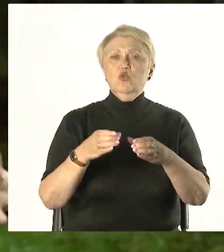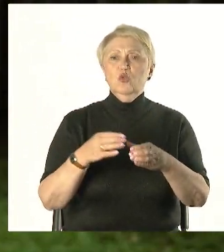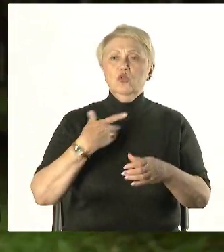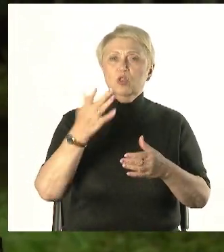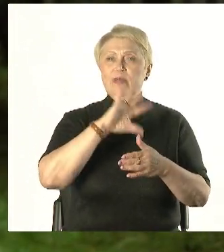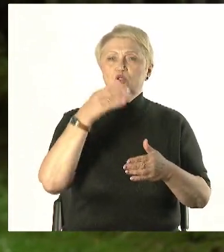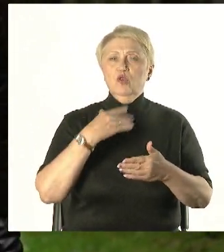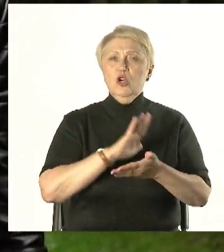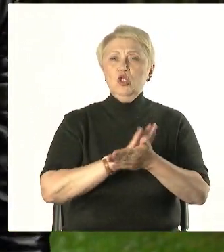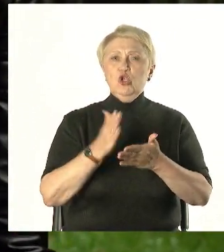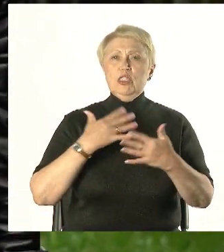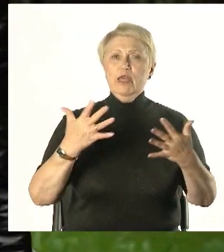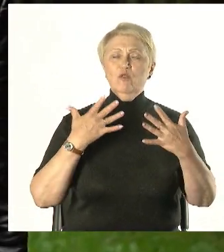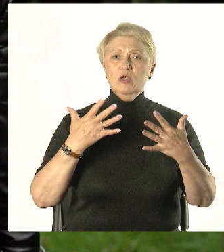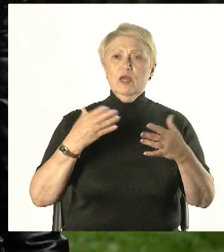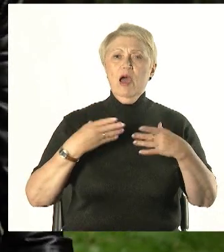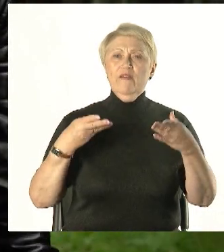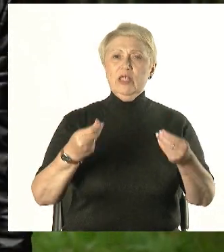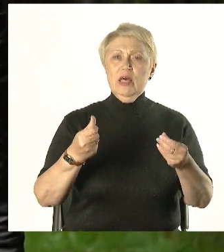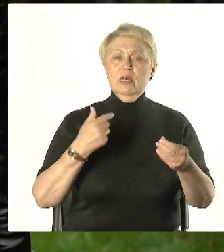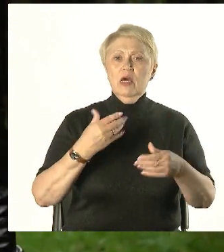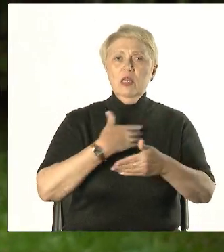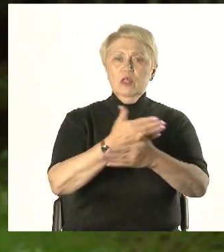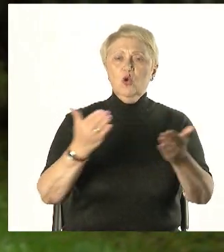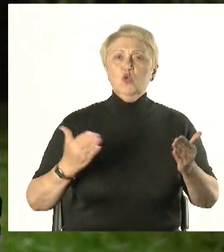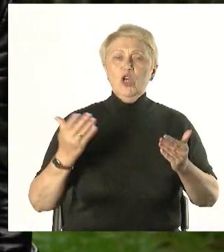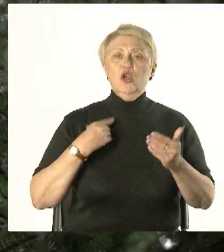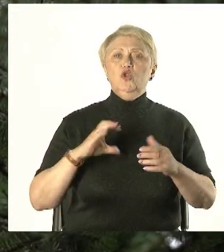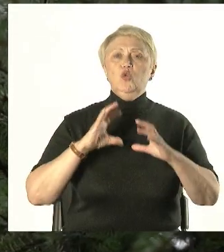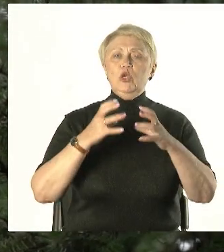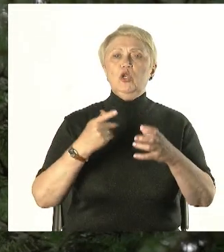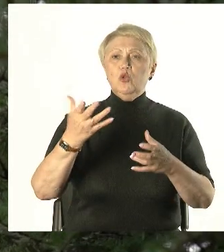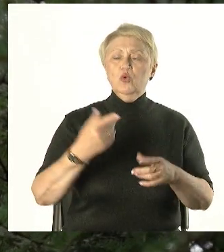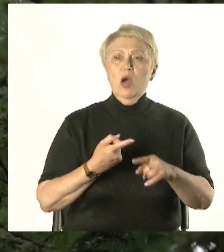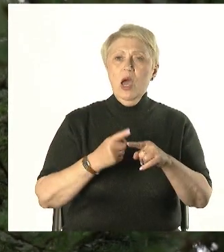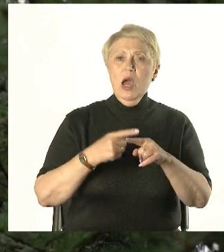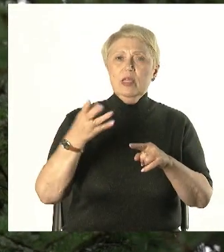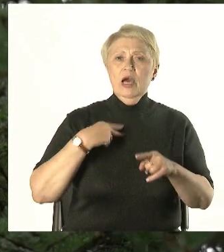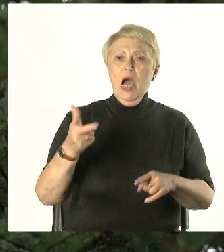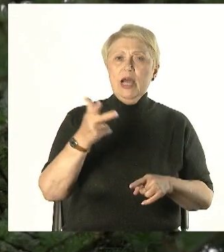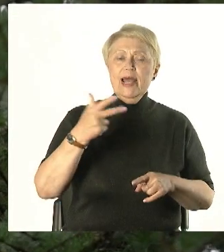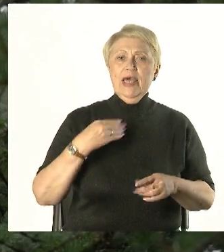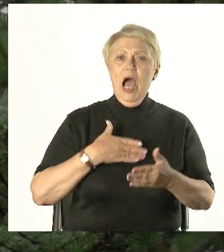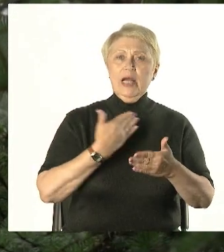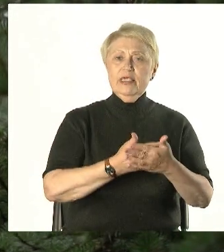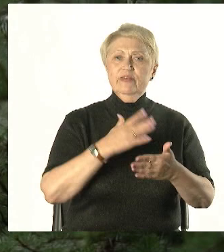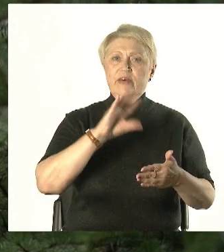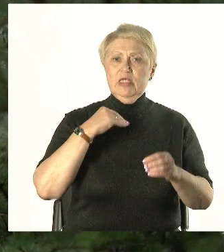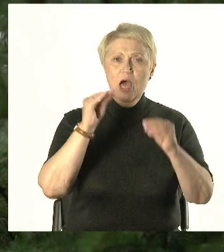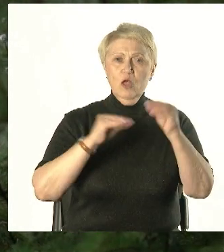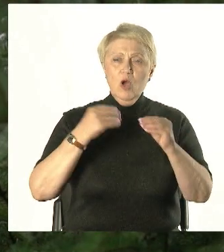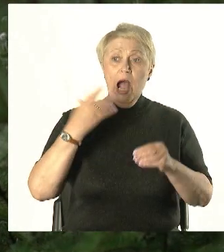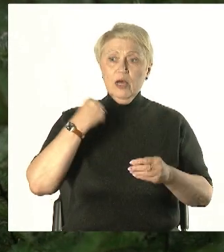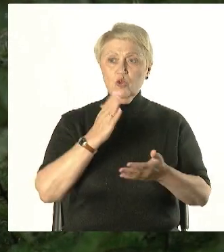воздух очень чистый. Влияние именно на окружающую среду не оказывает никакого, потому что все радиоактивные отходы, которые находятся у нас на хранении,